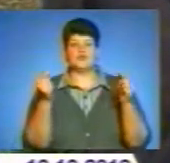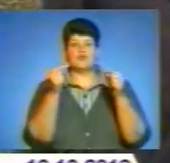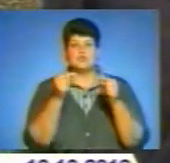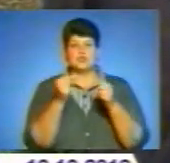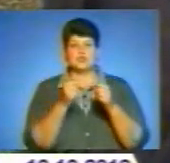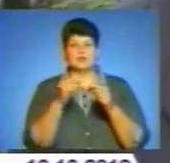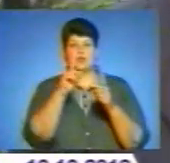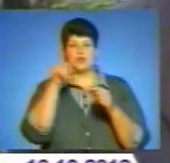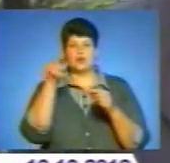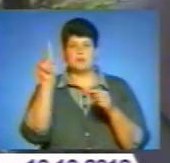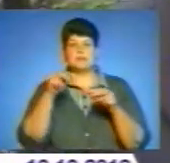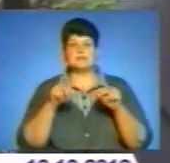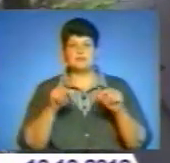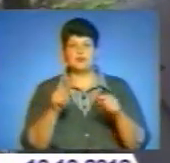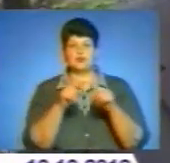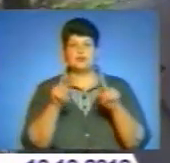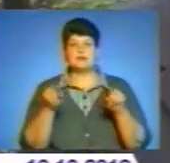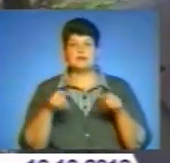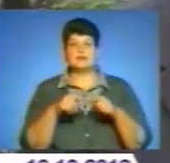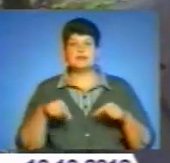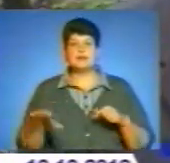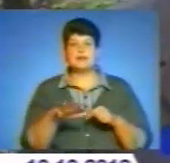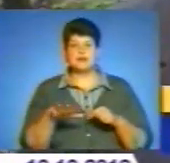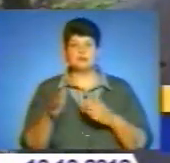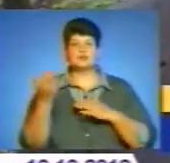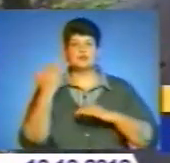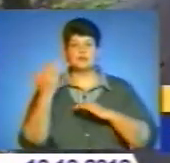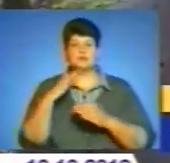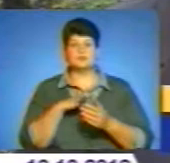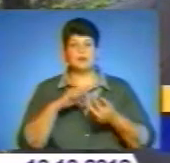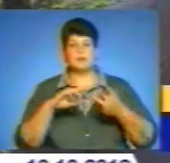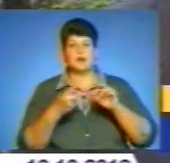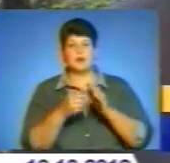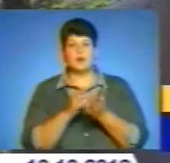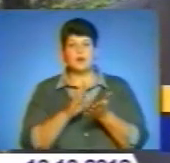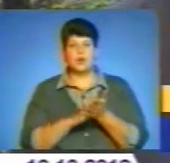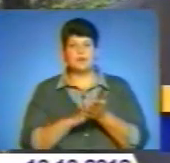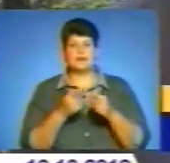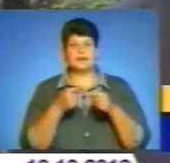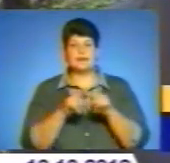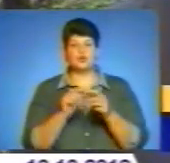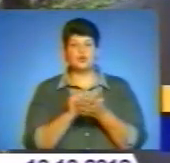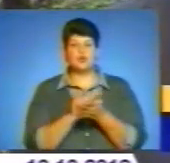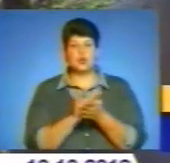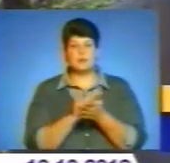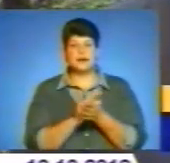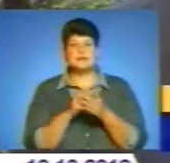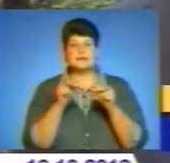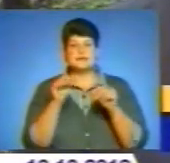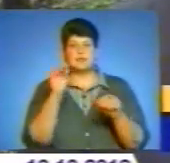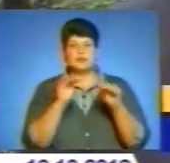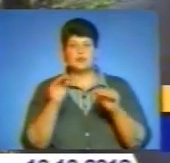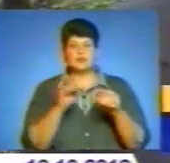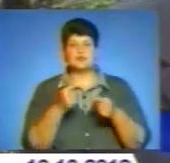наші органи здійснюють безкоштовно. Є також зміни в законодавстві щодо визначення кадастрового номера земельної ділянки. Якщо